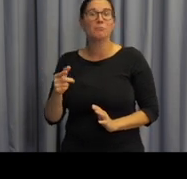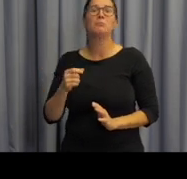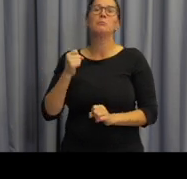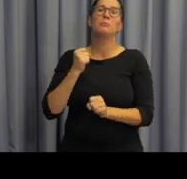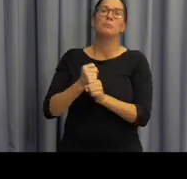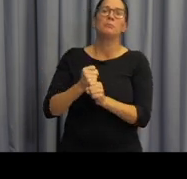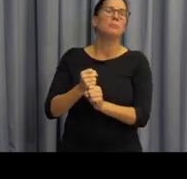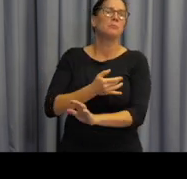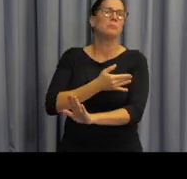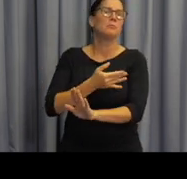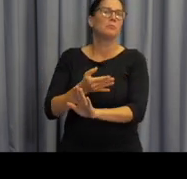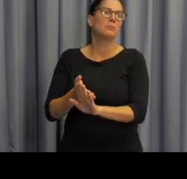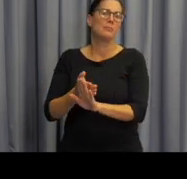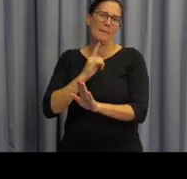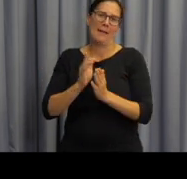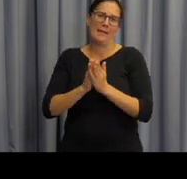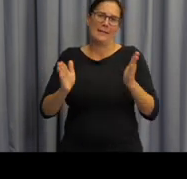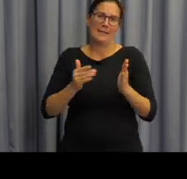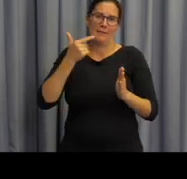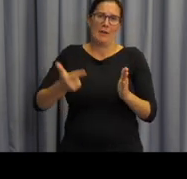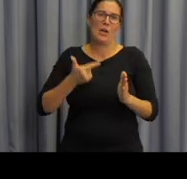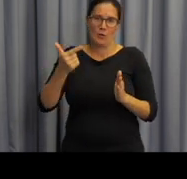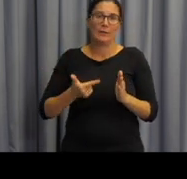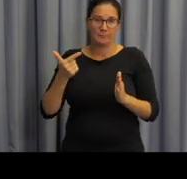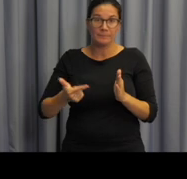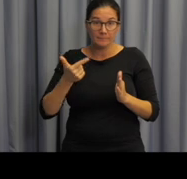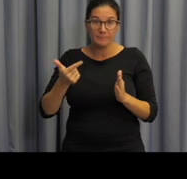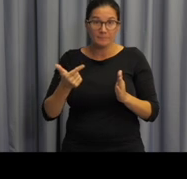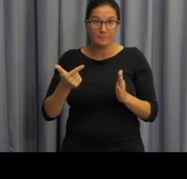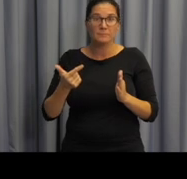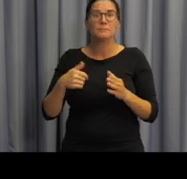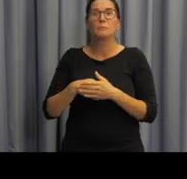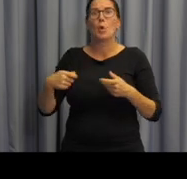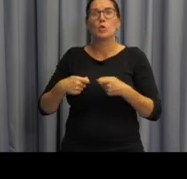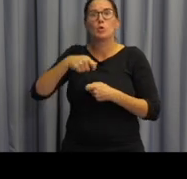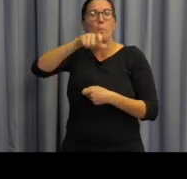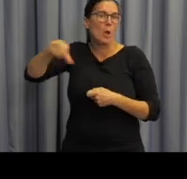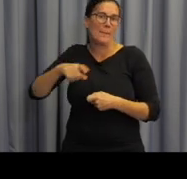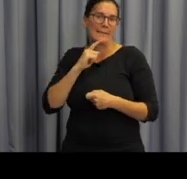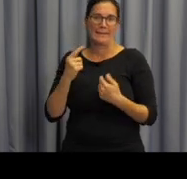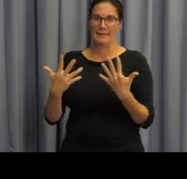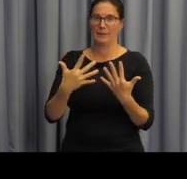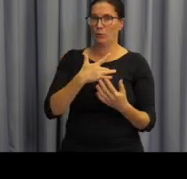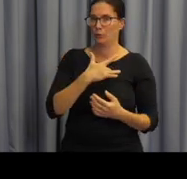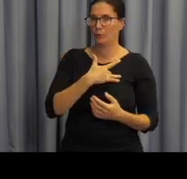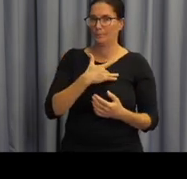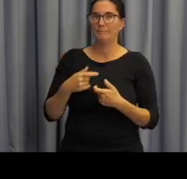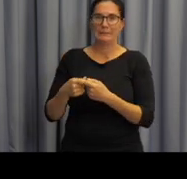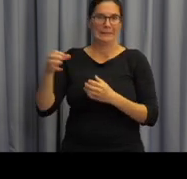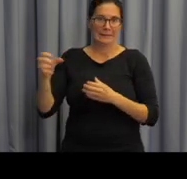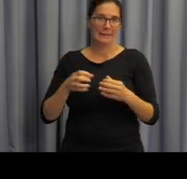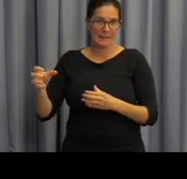Práce na něm trvala asi dva roky a podílil se na něm zhruba desetičlený tým,